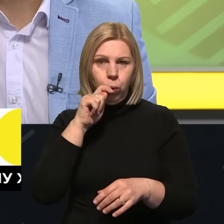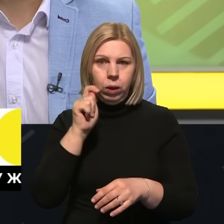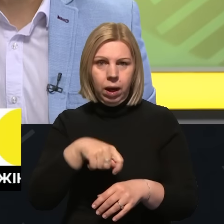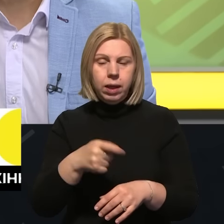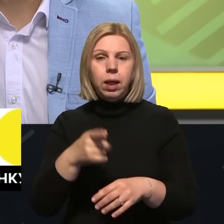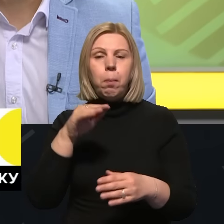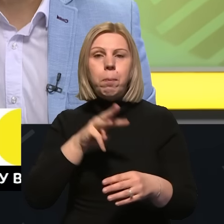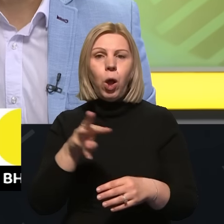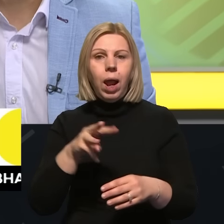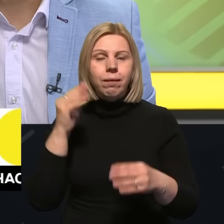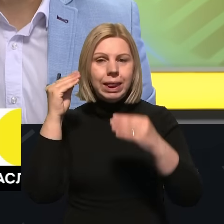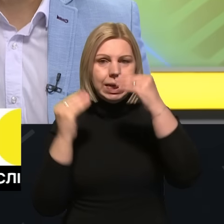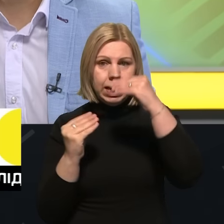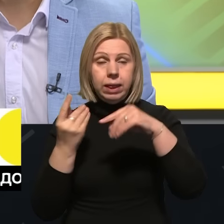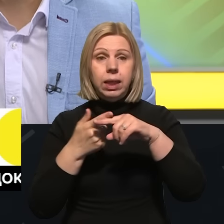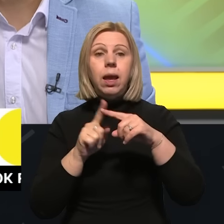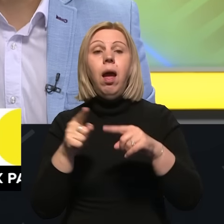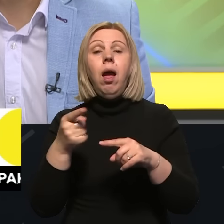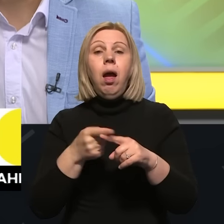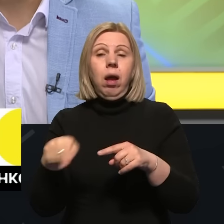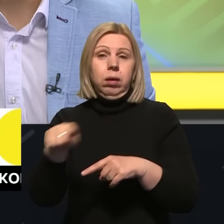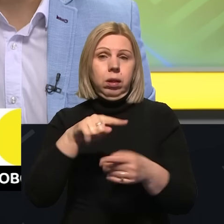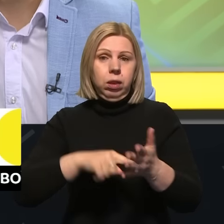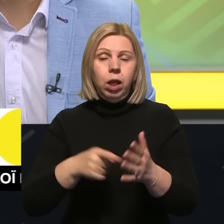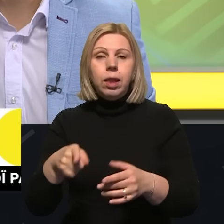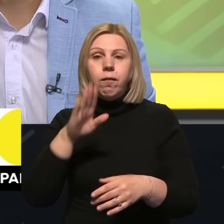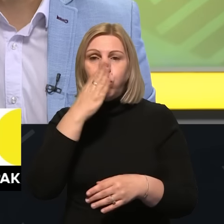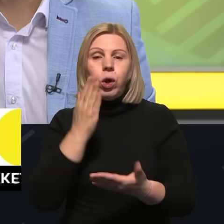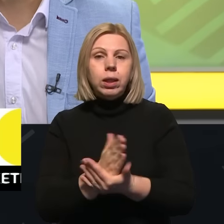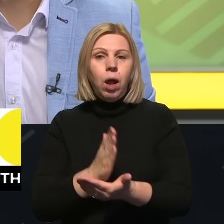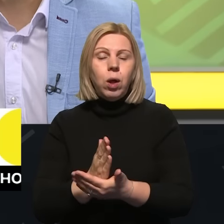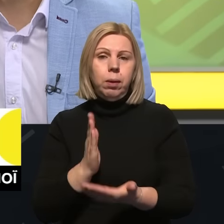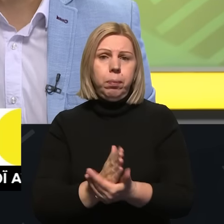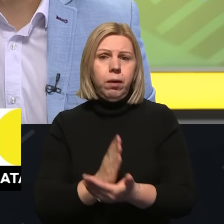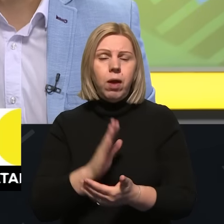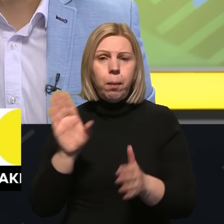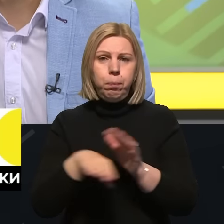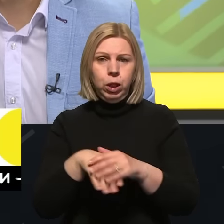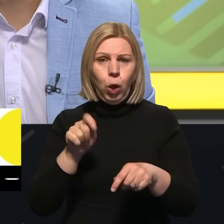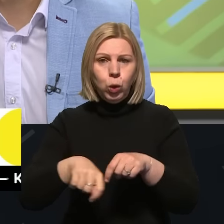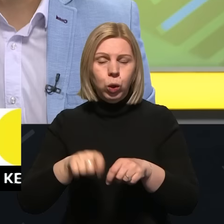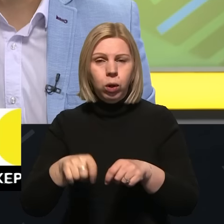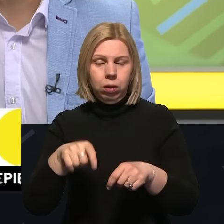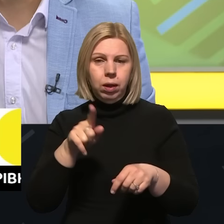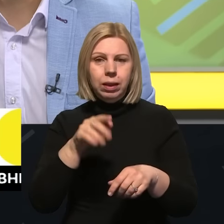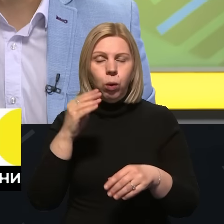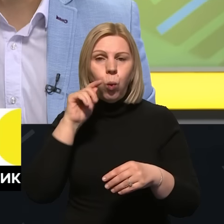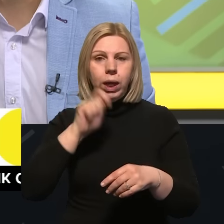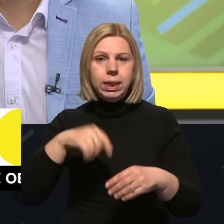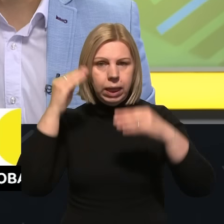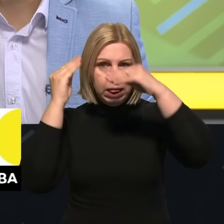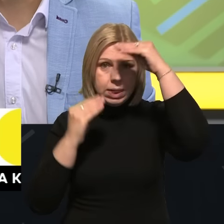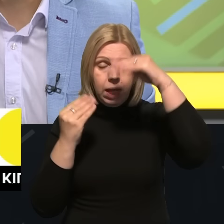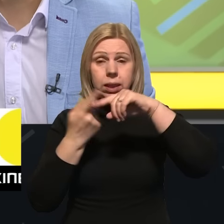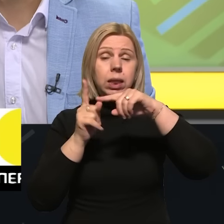десантників. Решта ж частина селища, де знаходиться ворог, перебуває під вагневим контролем українських десантників. І це є